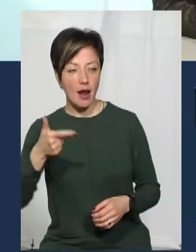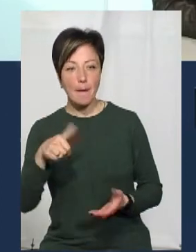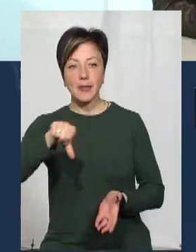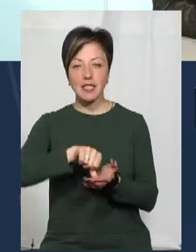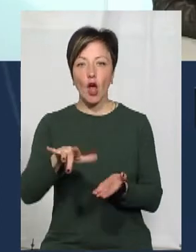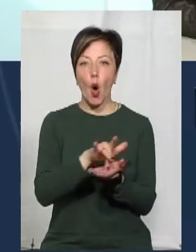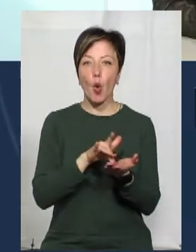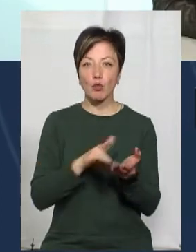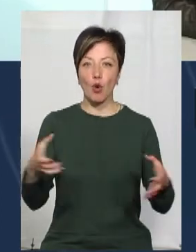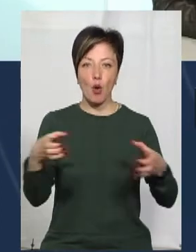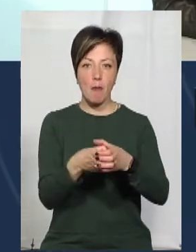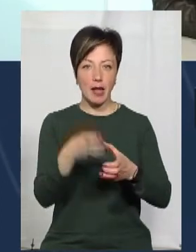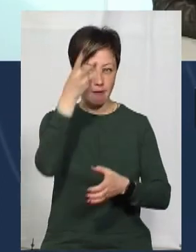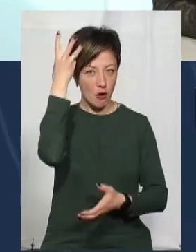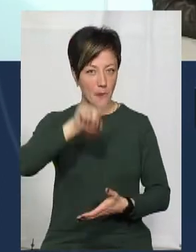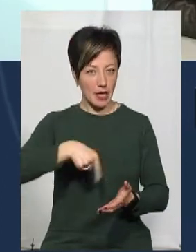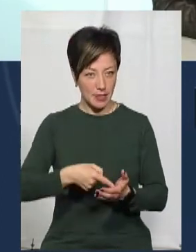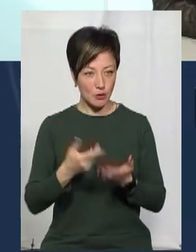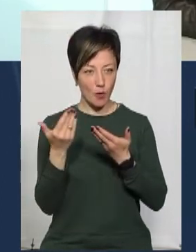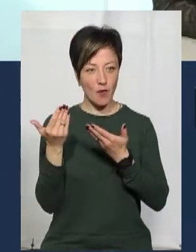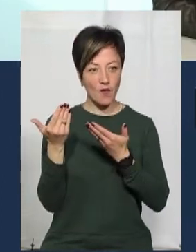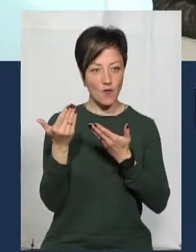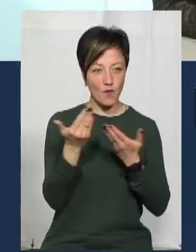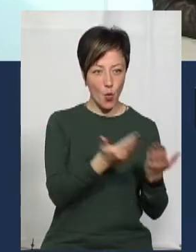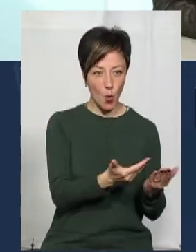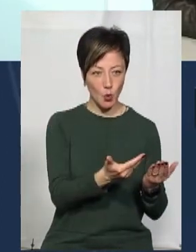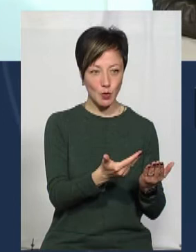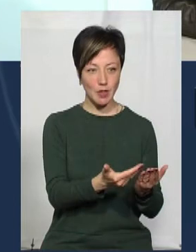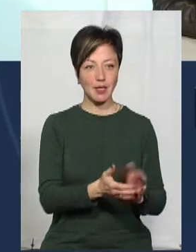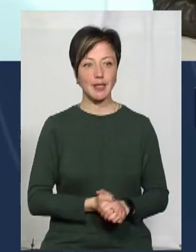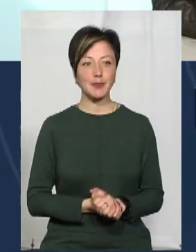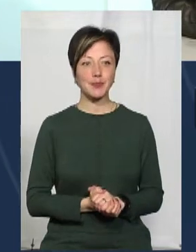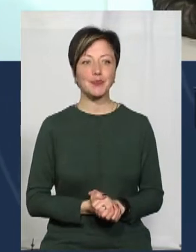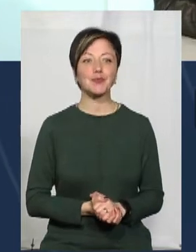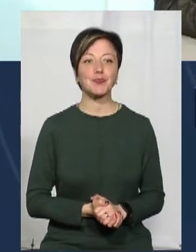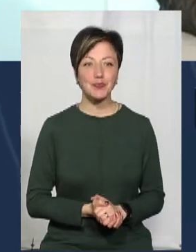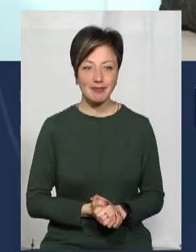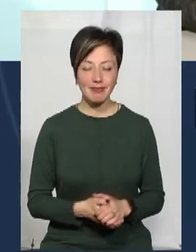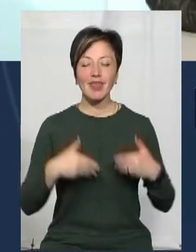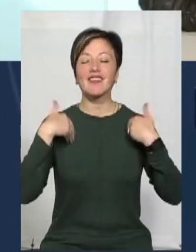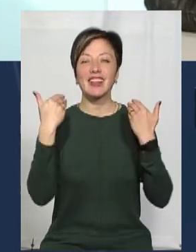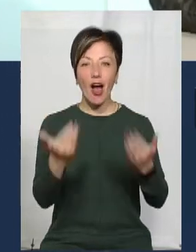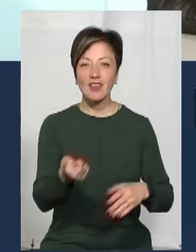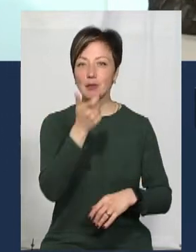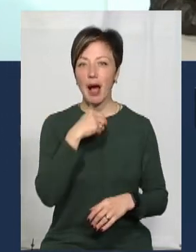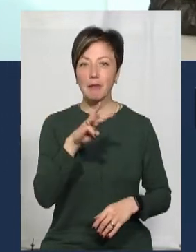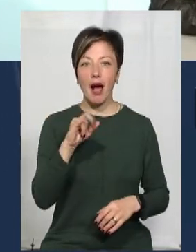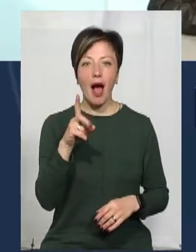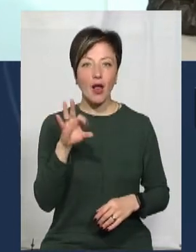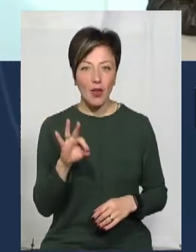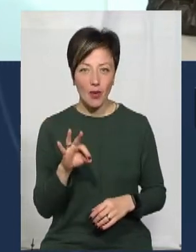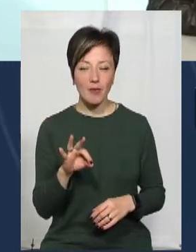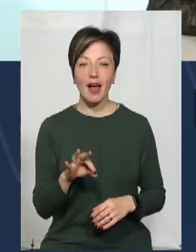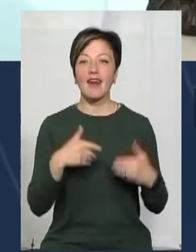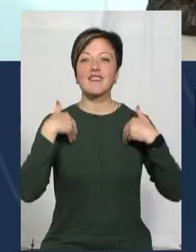ромської громади у Хмельницькому. Ви він, пан Михайло. Добрий Будь ласка, вітаю вас, пане Михайло, питання вам з